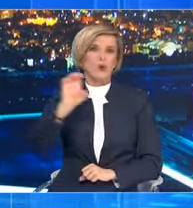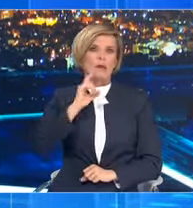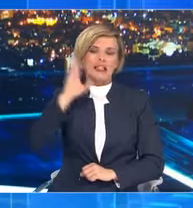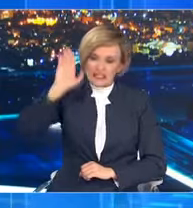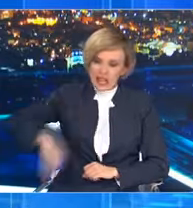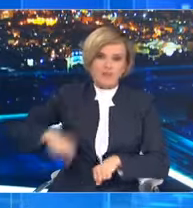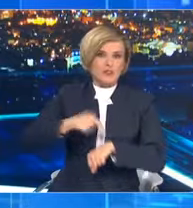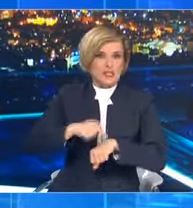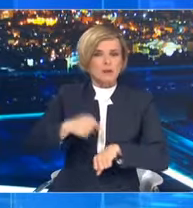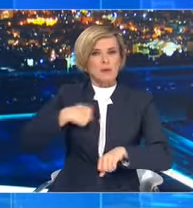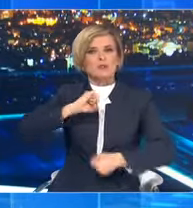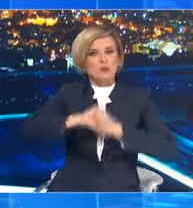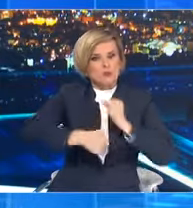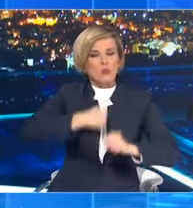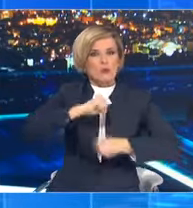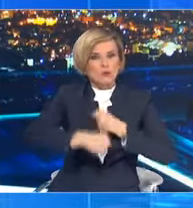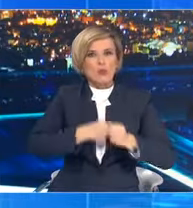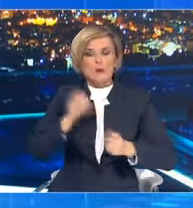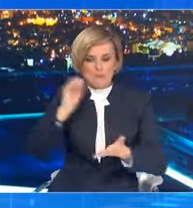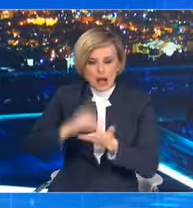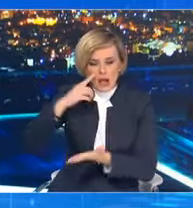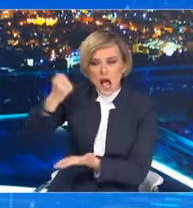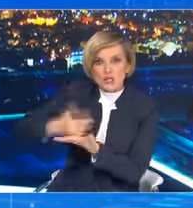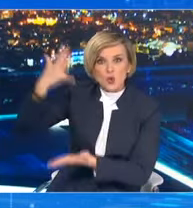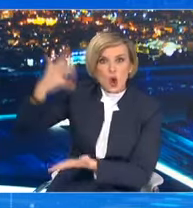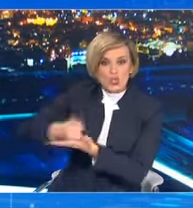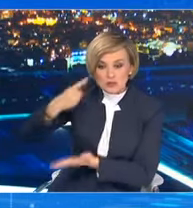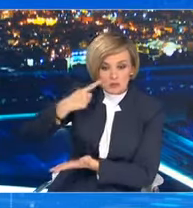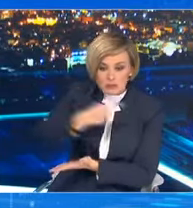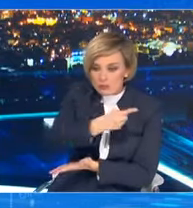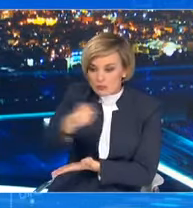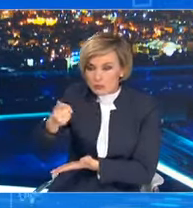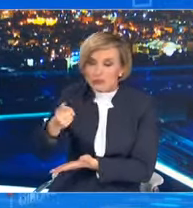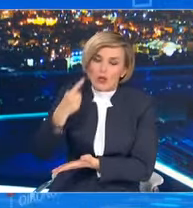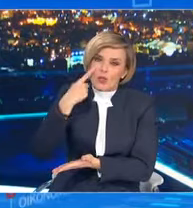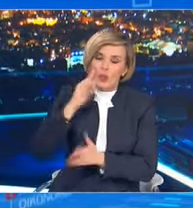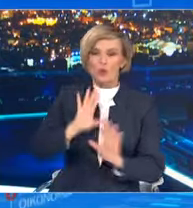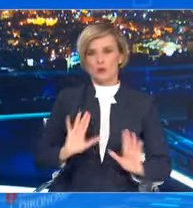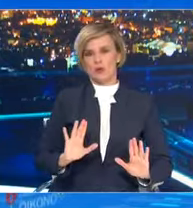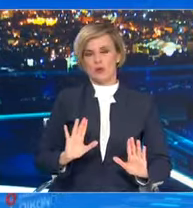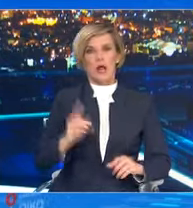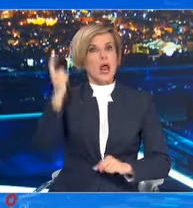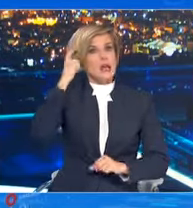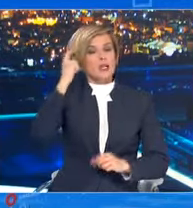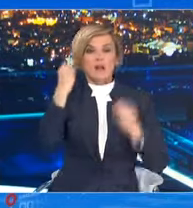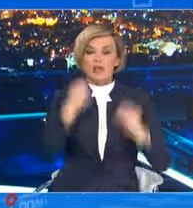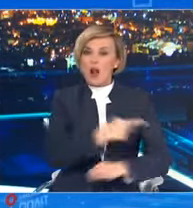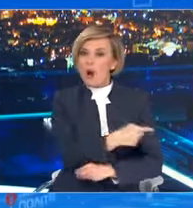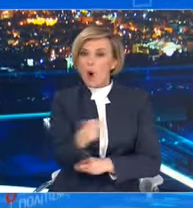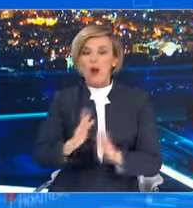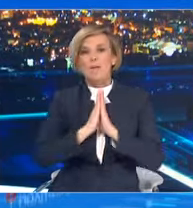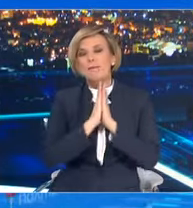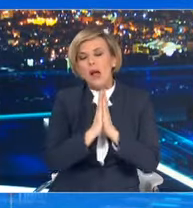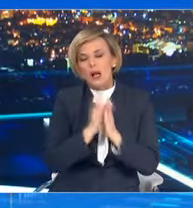τελευταία στιγμή προφανώς θα είναι υπό επανεξέταση εάν υπάρχουν τέτοια φαινόμενα και πρέπει να γίνει αντιληπτό δηλαδή είναι έκκληση,